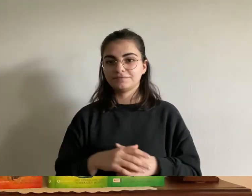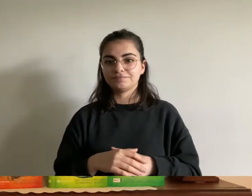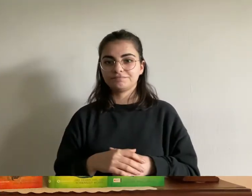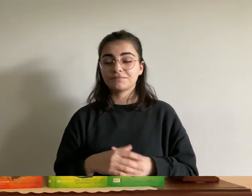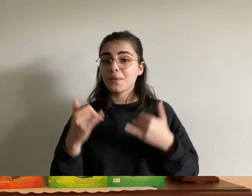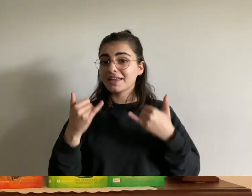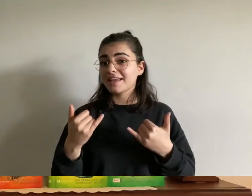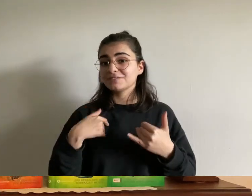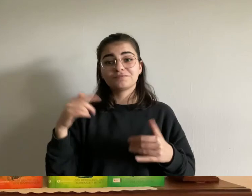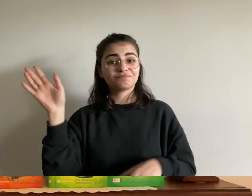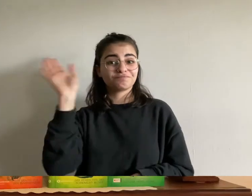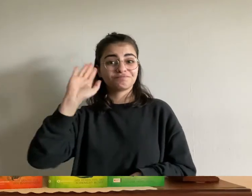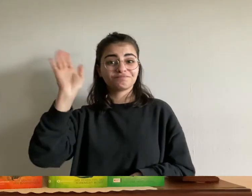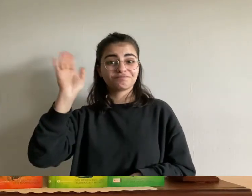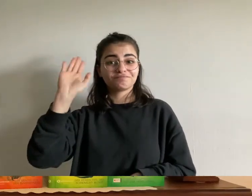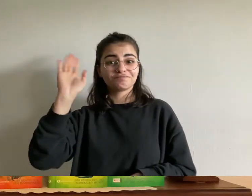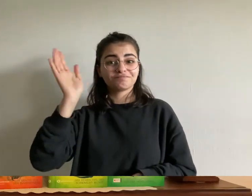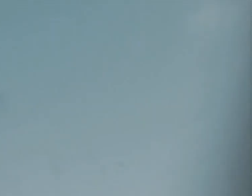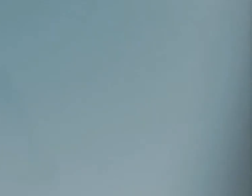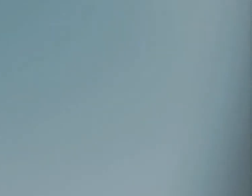bis zum nächsten mal bis dann